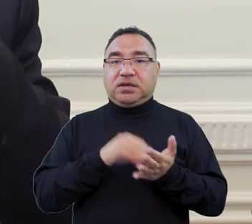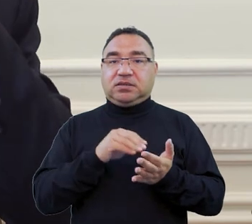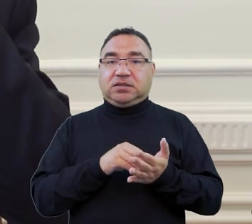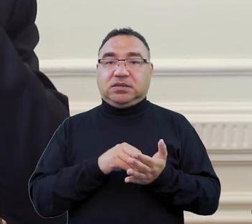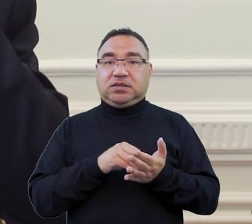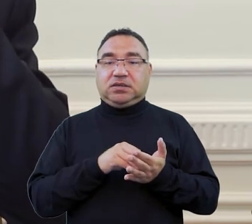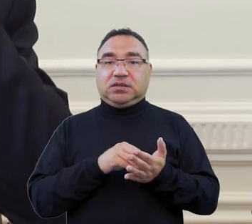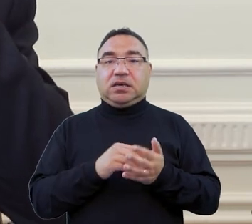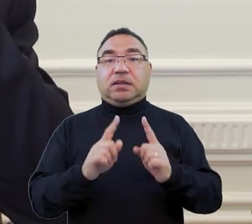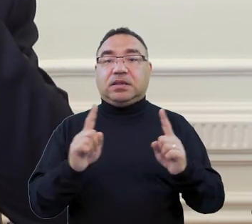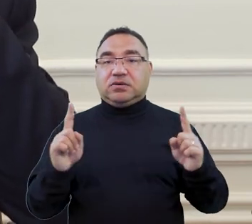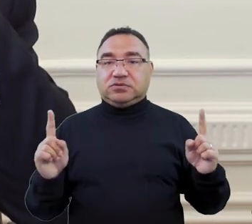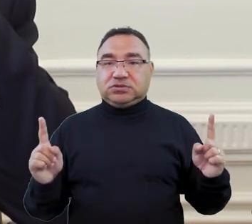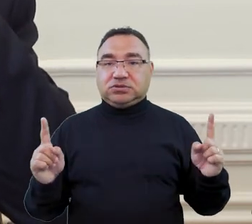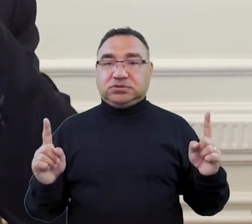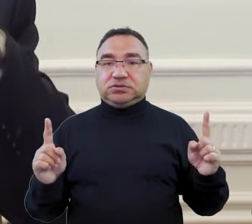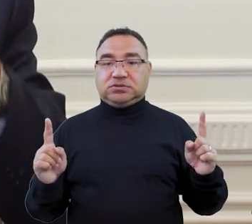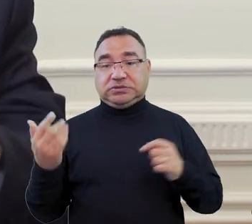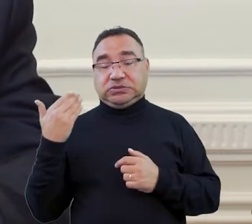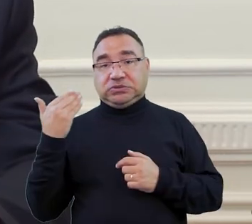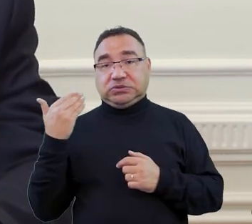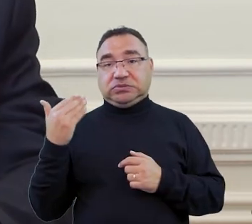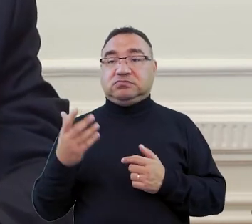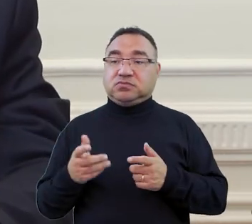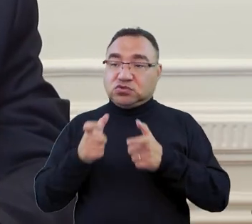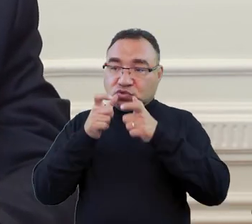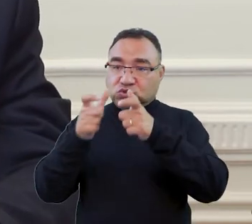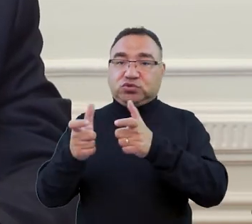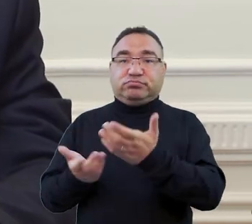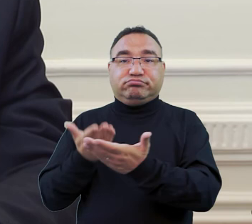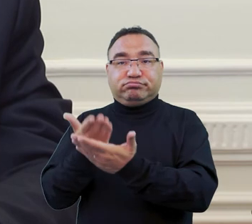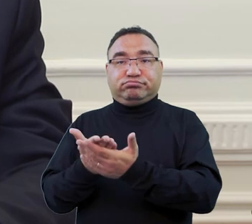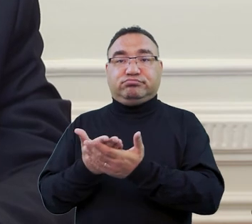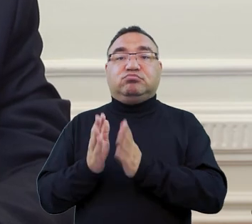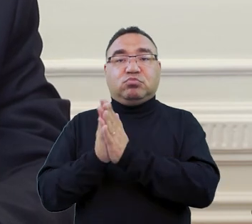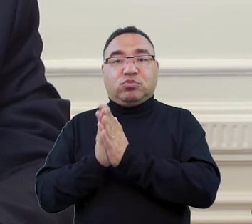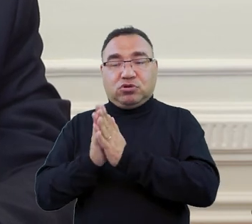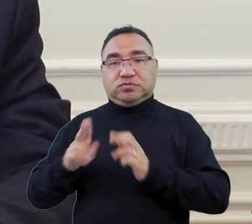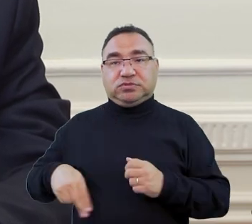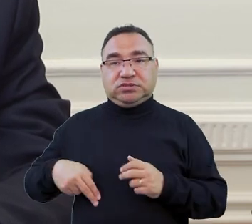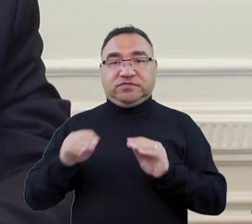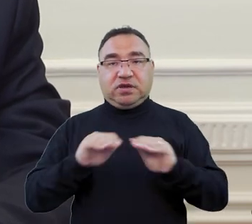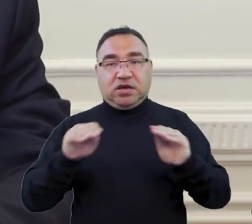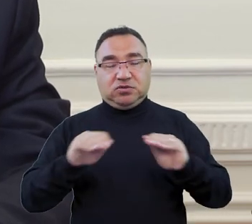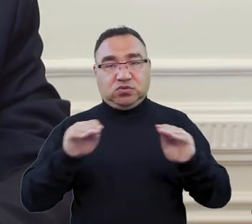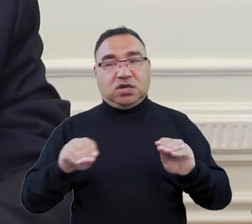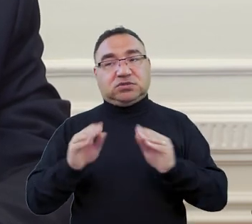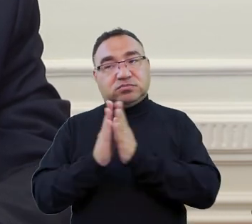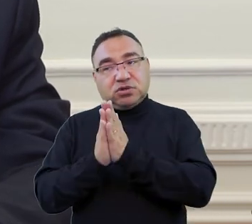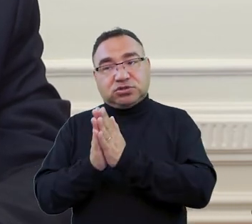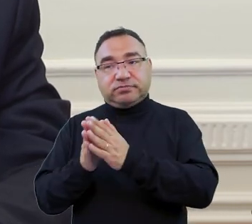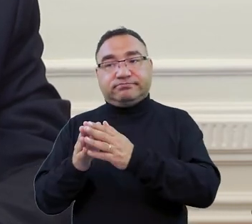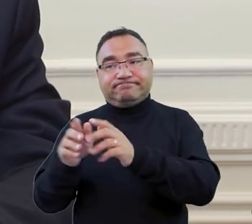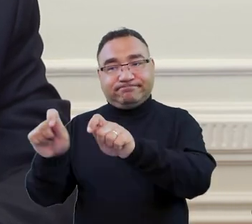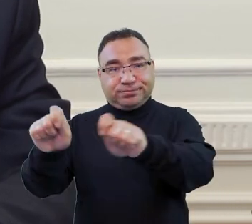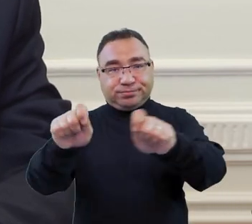nauczycielskie to ostatnio nawet wystąpiłem pisemnie z prośbą do ministra edukacji żeby poprzez kuratorów